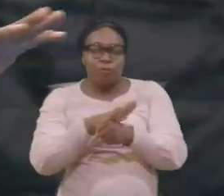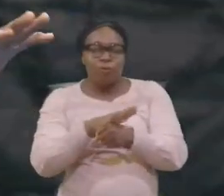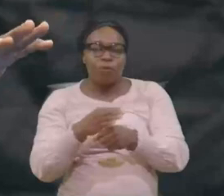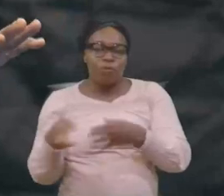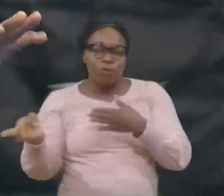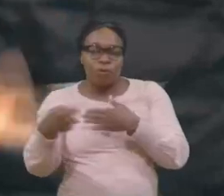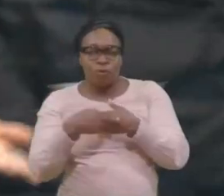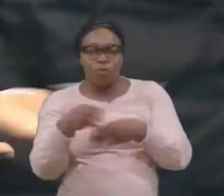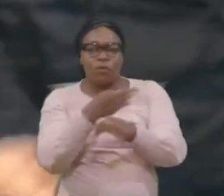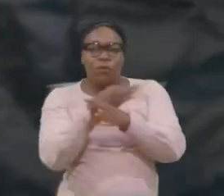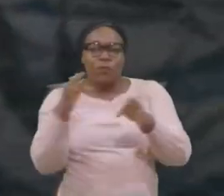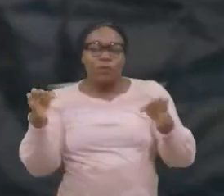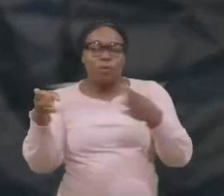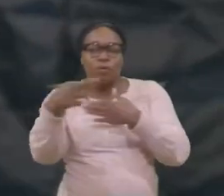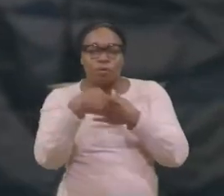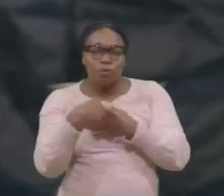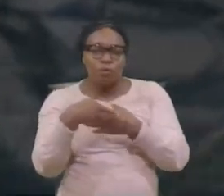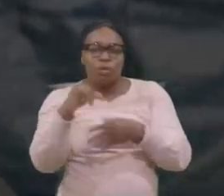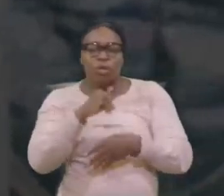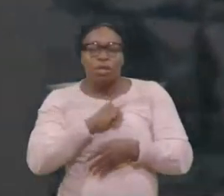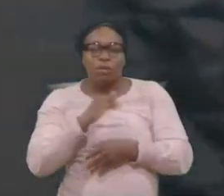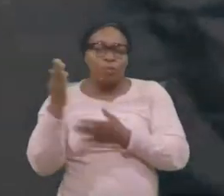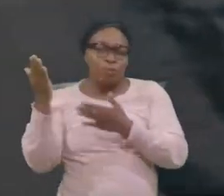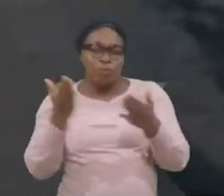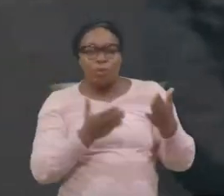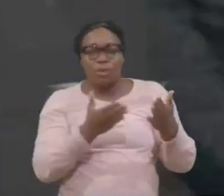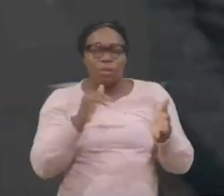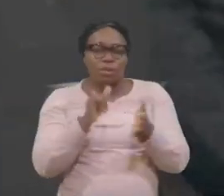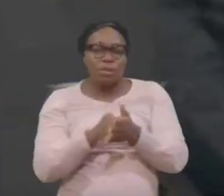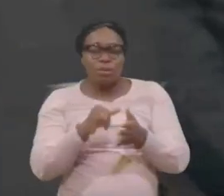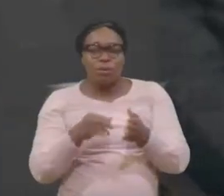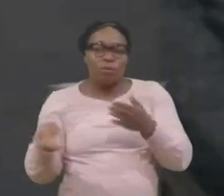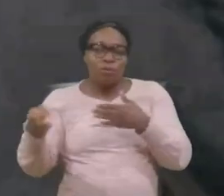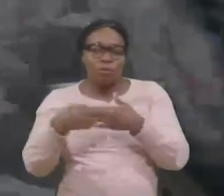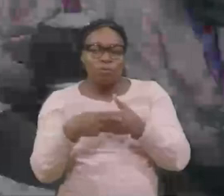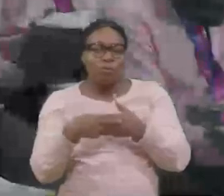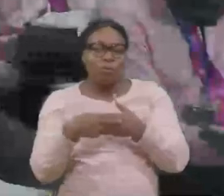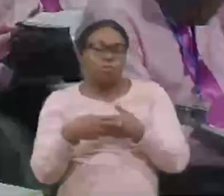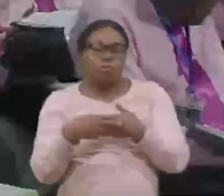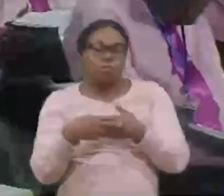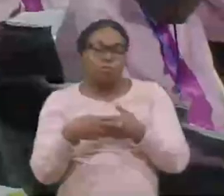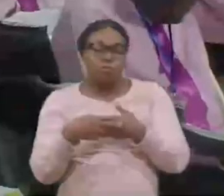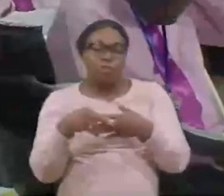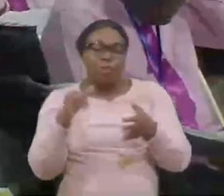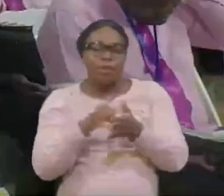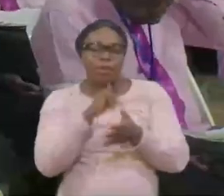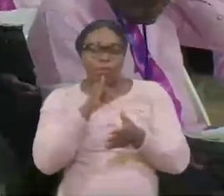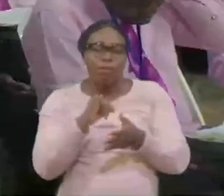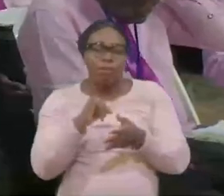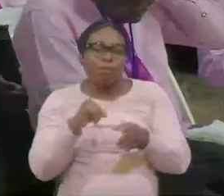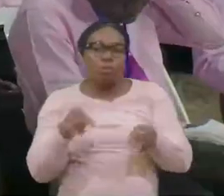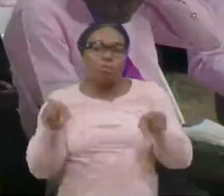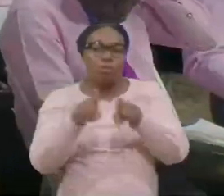la restauration gratuite je vous envoie cette restauration qui a